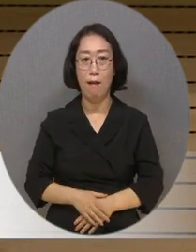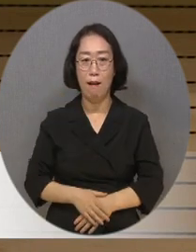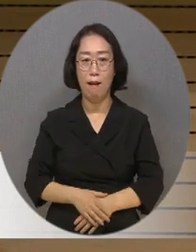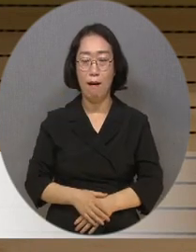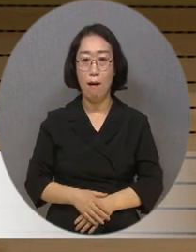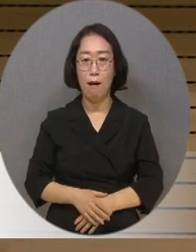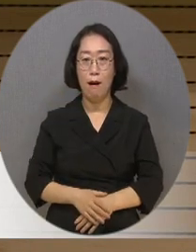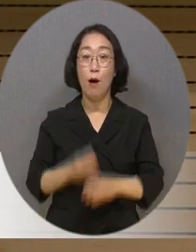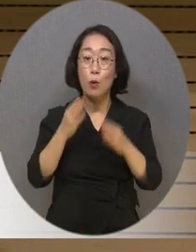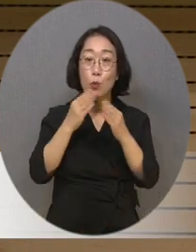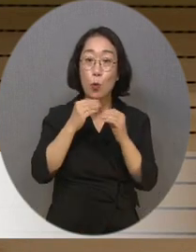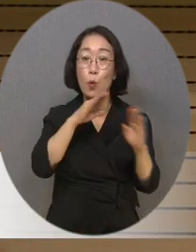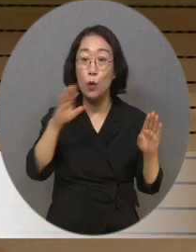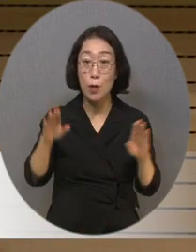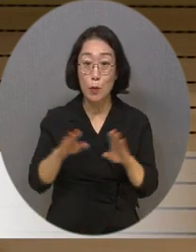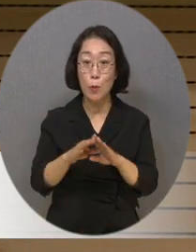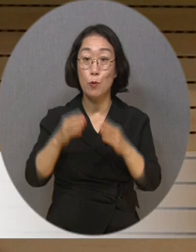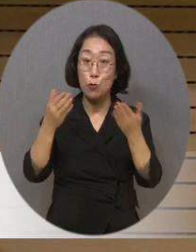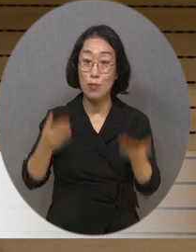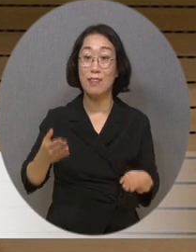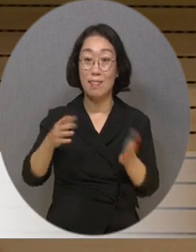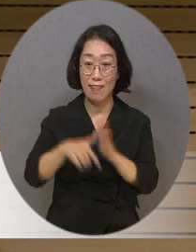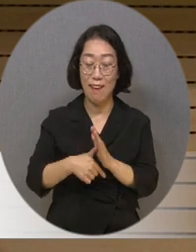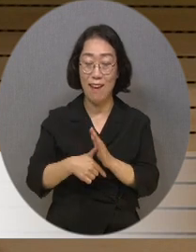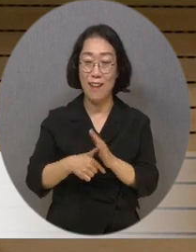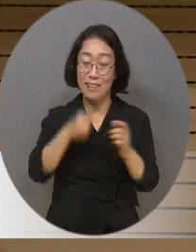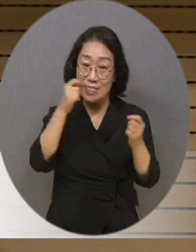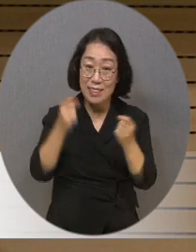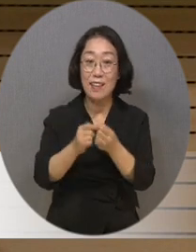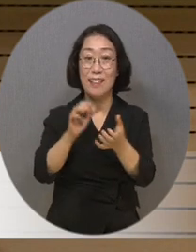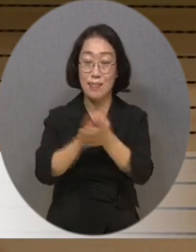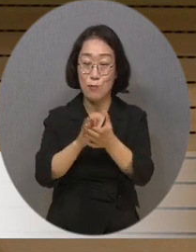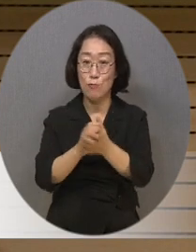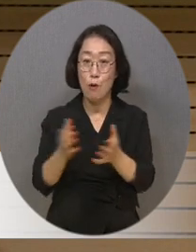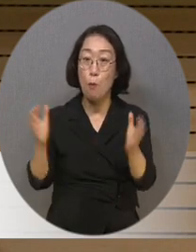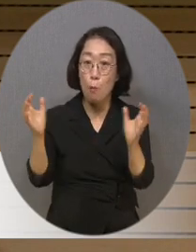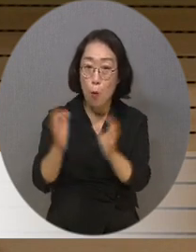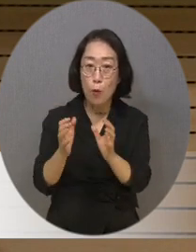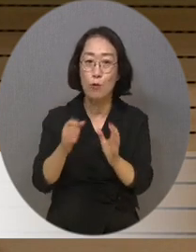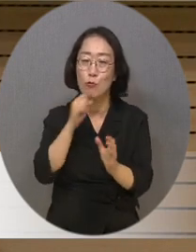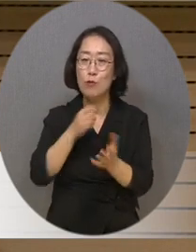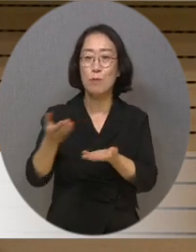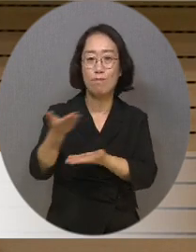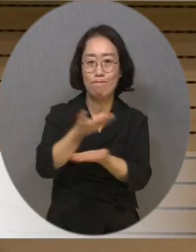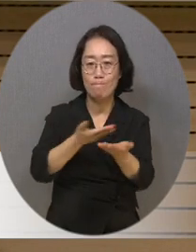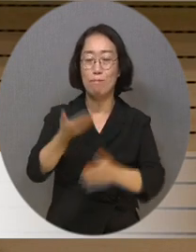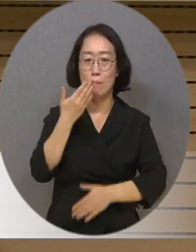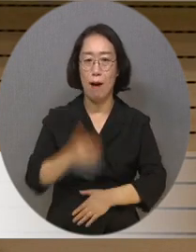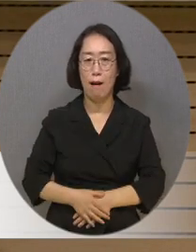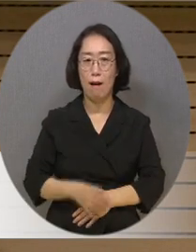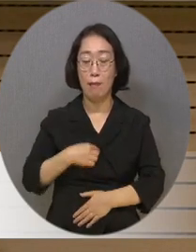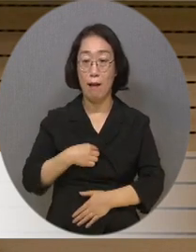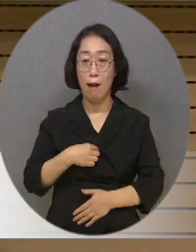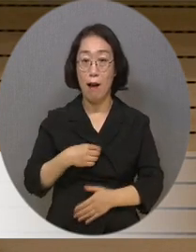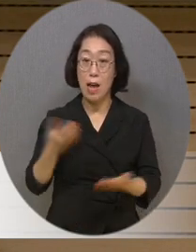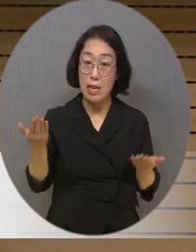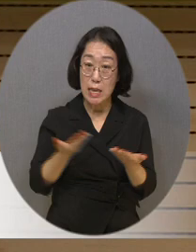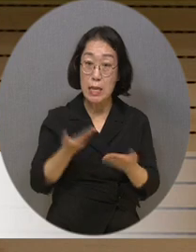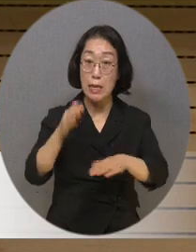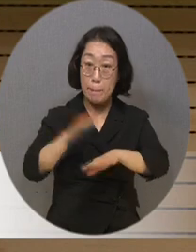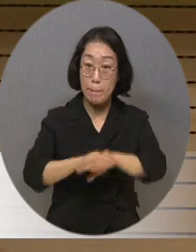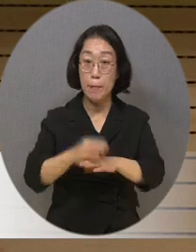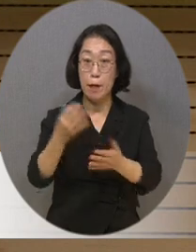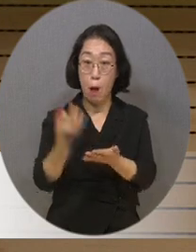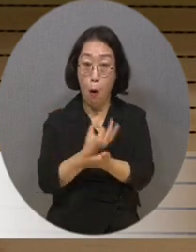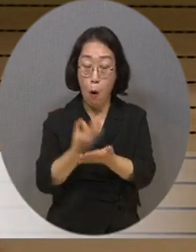주말마다 친한 사람들과 모여서 체리생활을 할 수 있어서 행복합니다. 제가 일해서 봐도 월급을 스스로